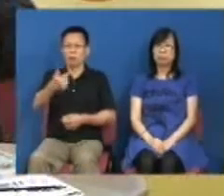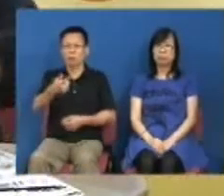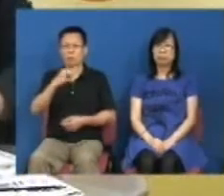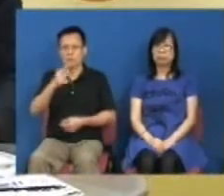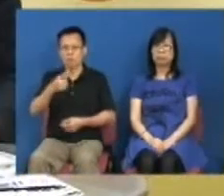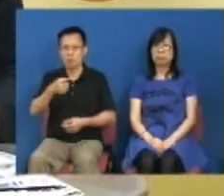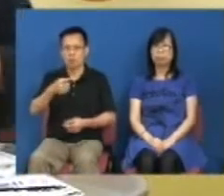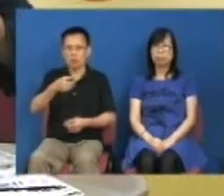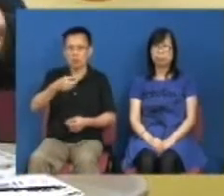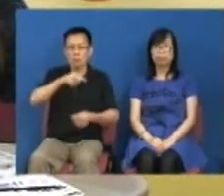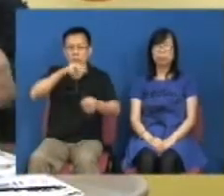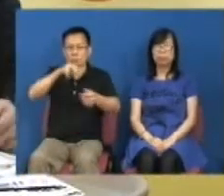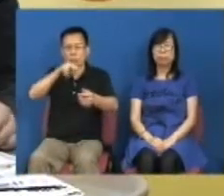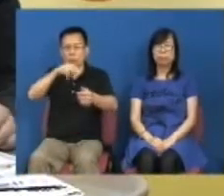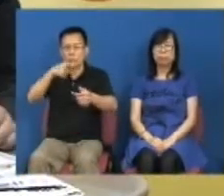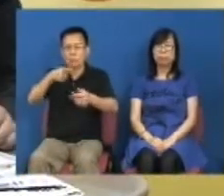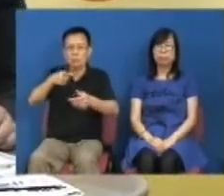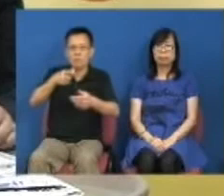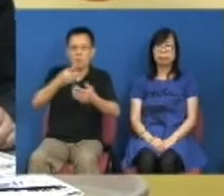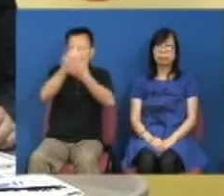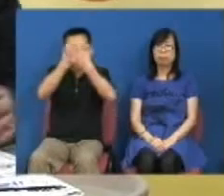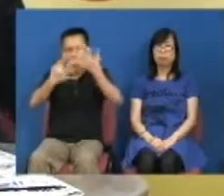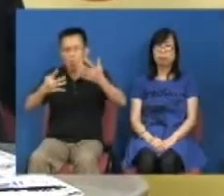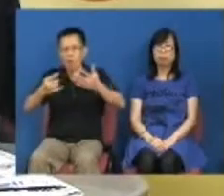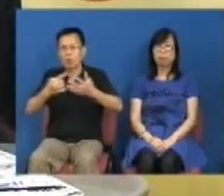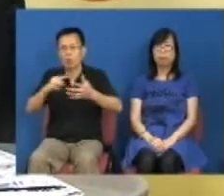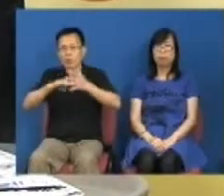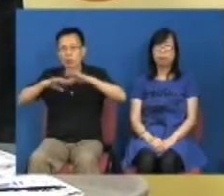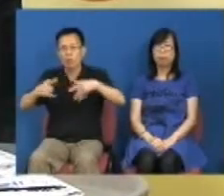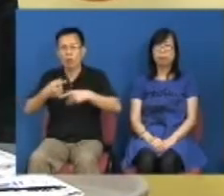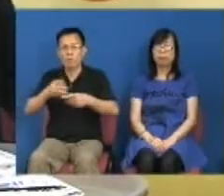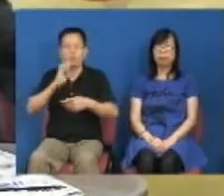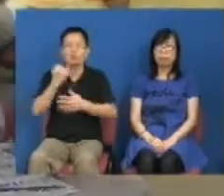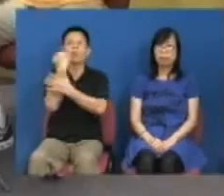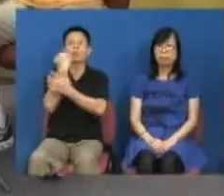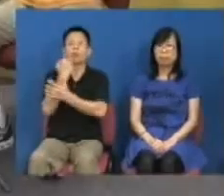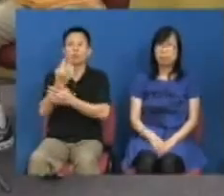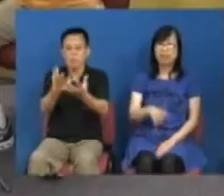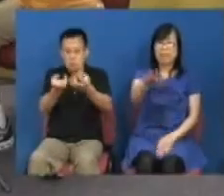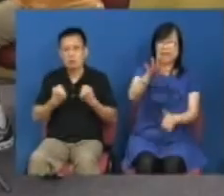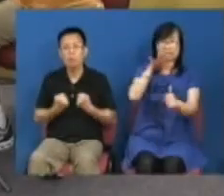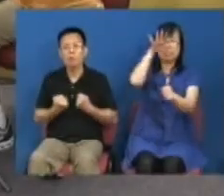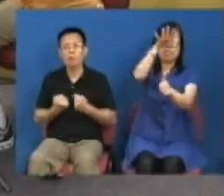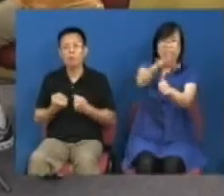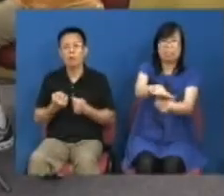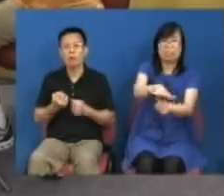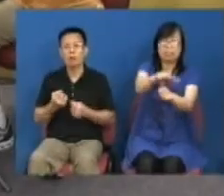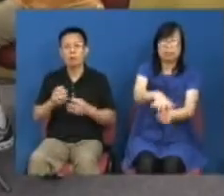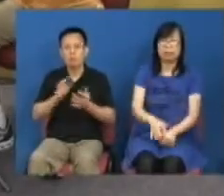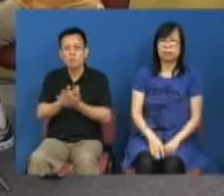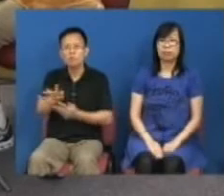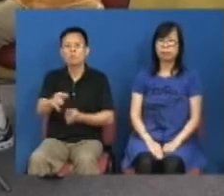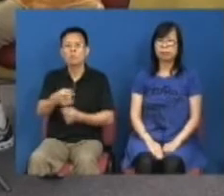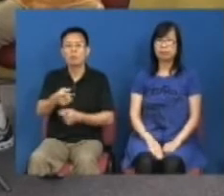要管网上的电台那些视频反对我就收回他只是检查今时今日就算